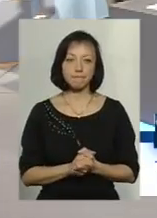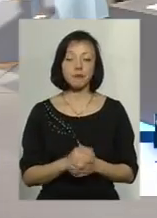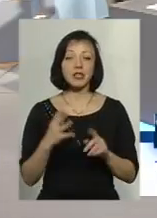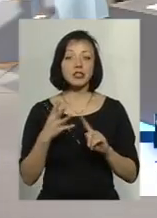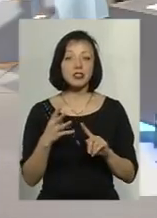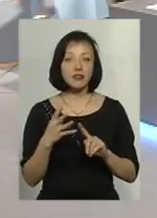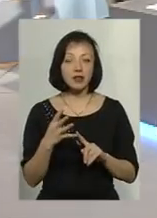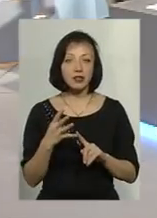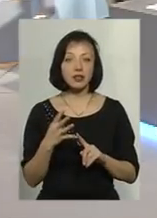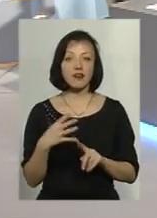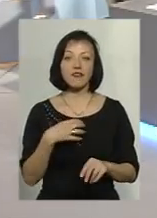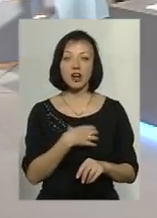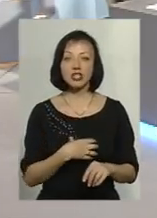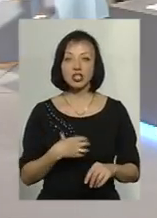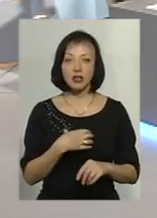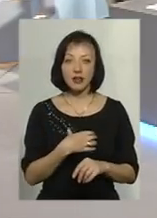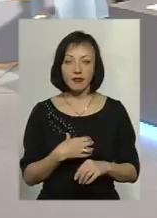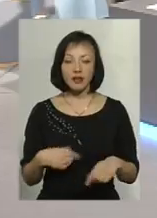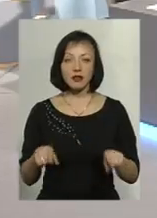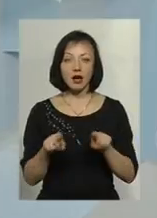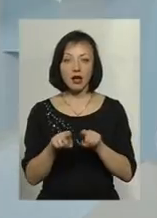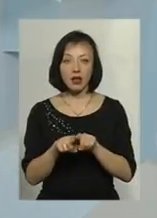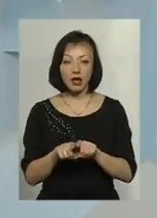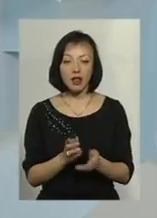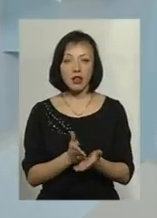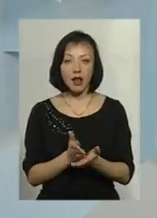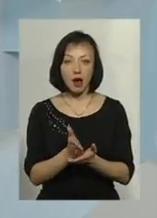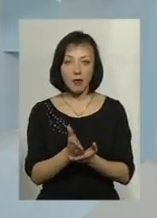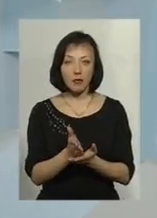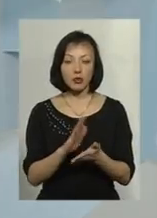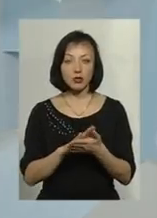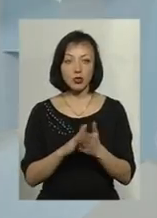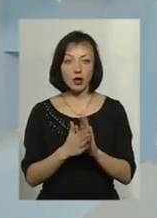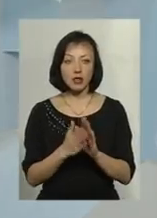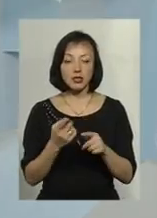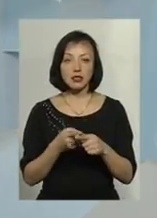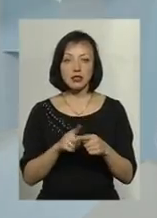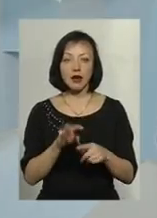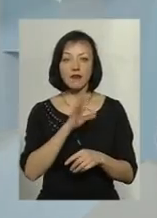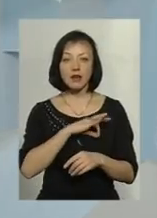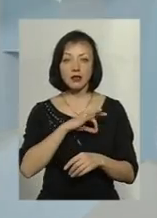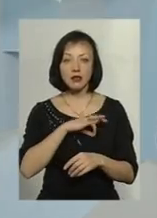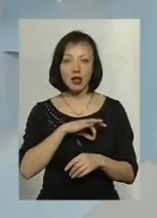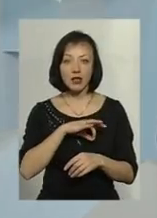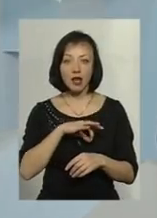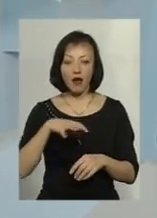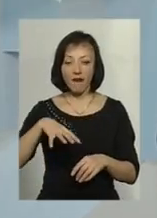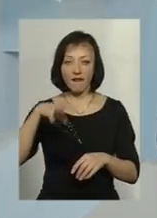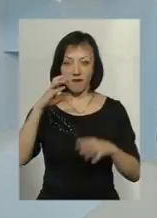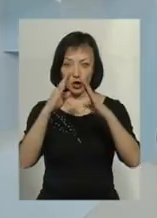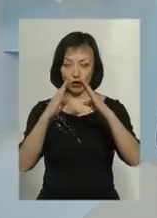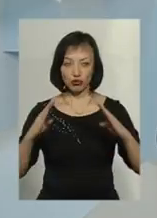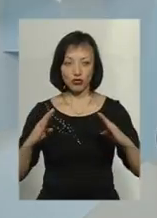і четвертий дуже важливий такий напрямок, ситуація, це використання витяжок. У нас